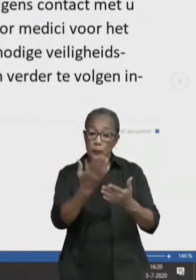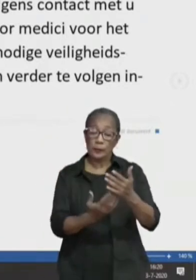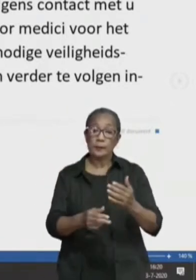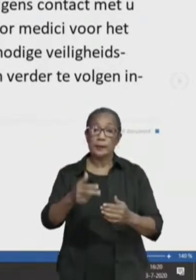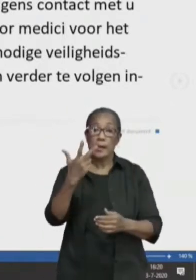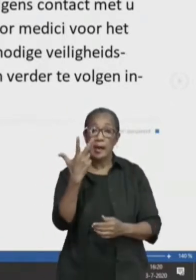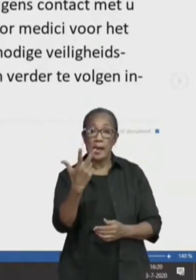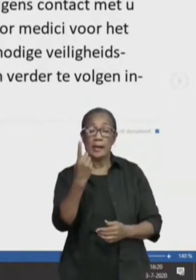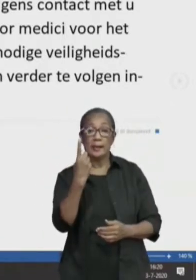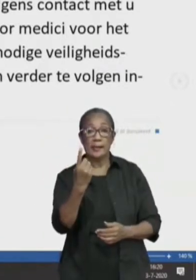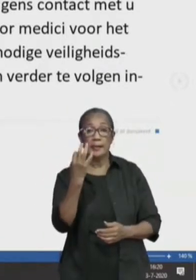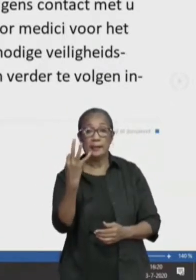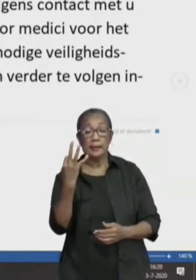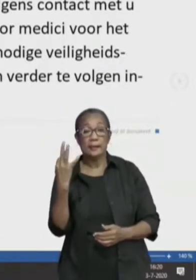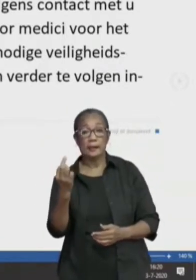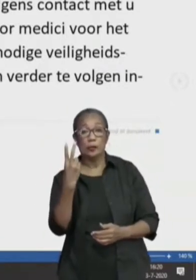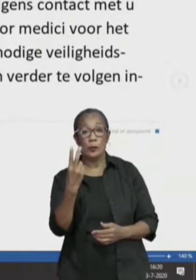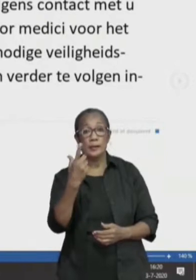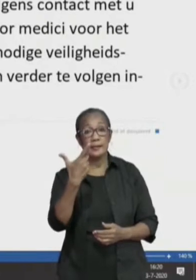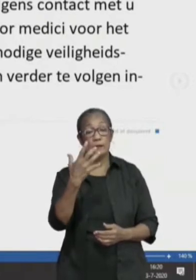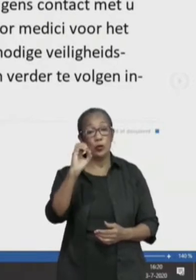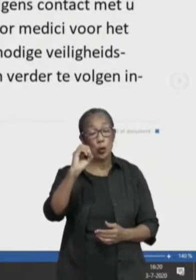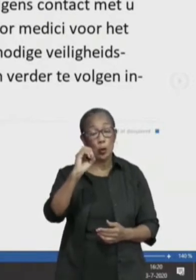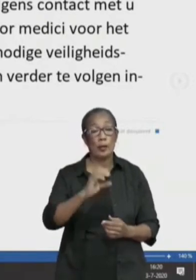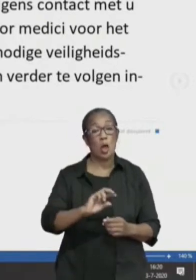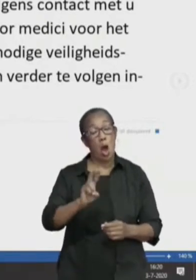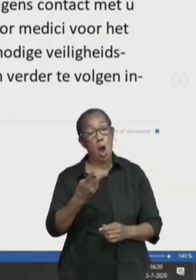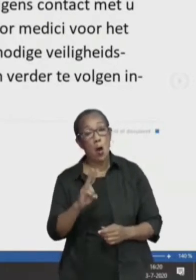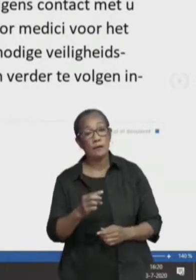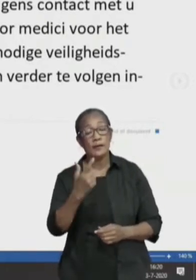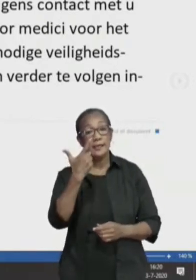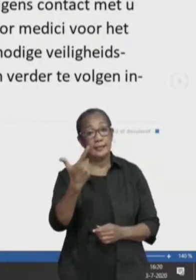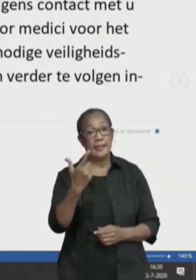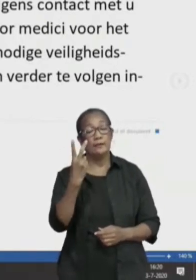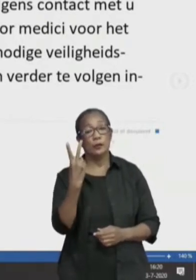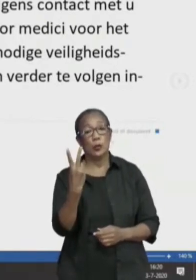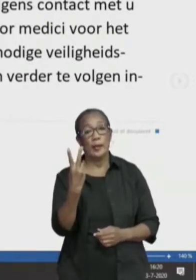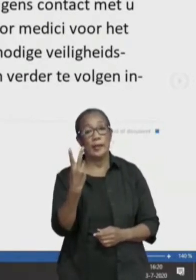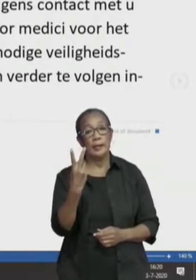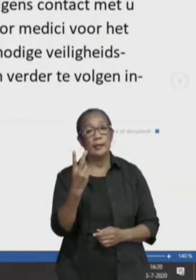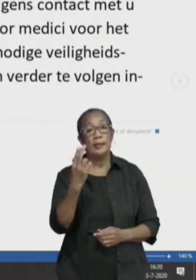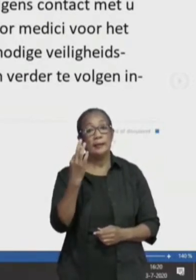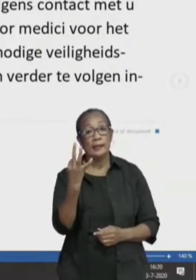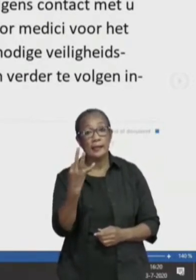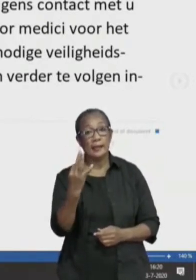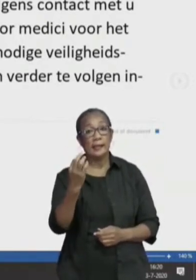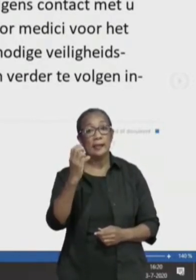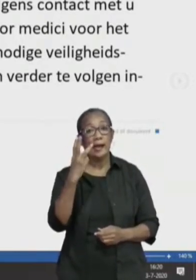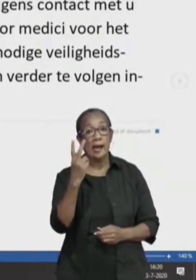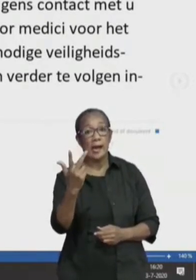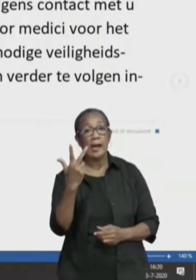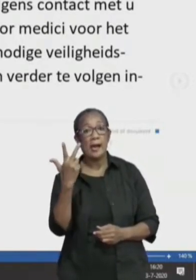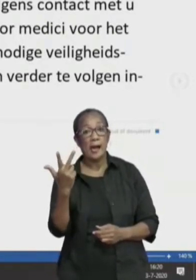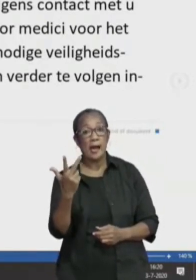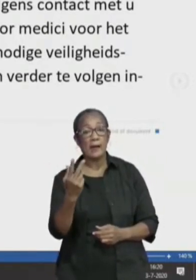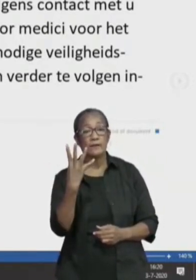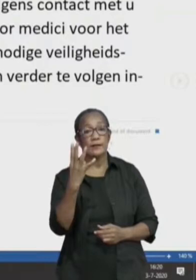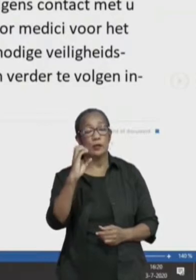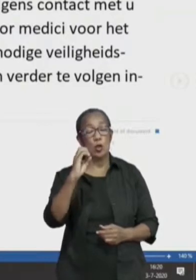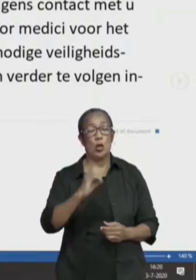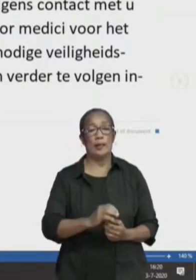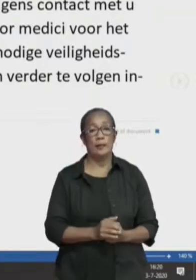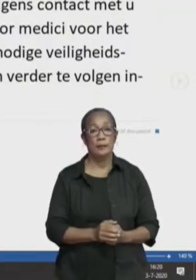8133270 of 7238840.